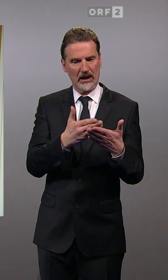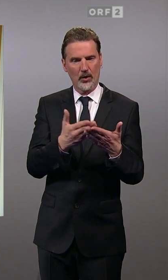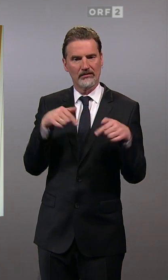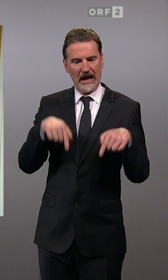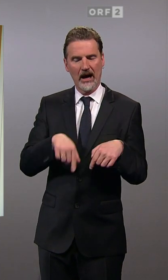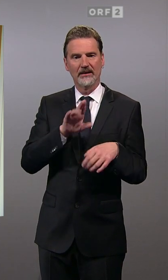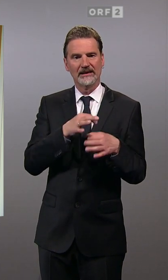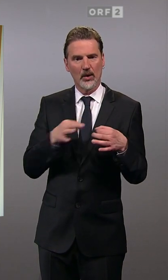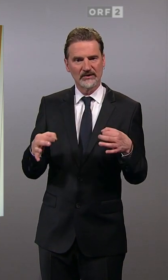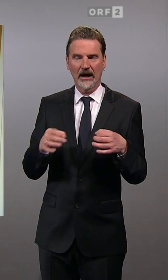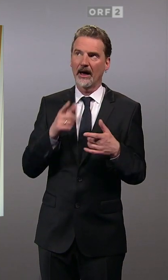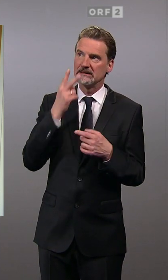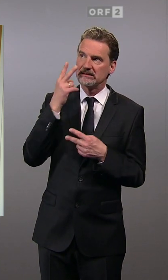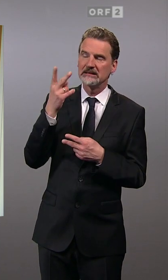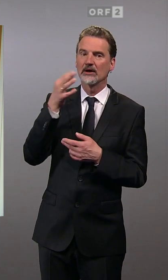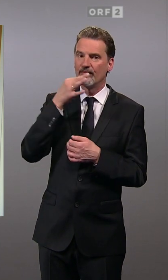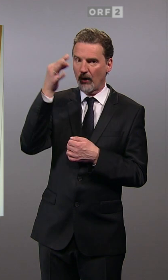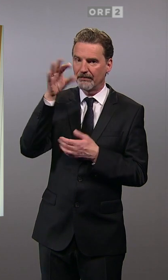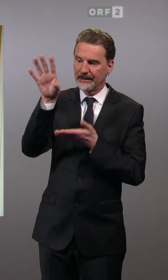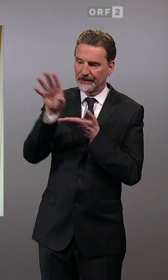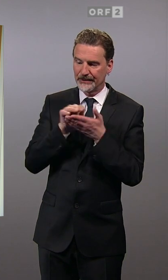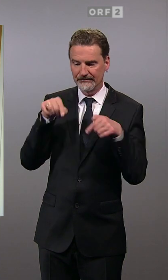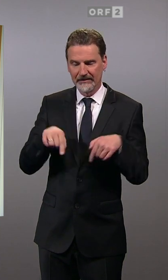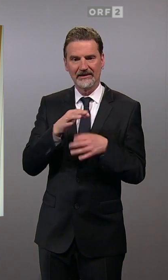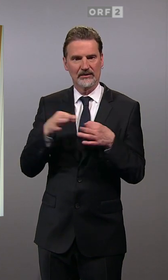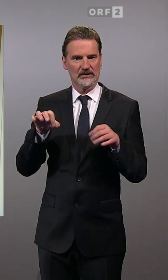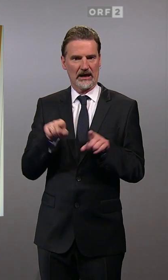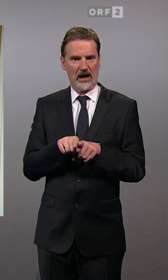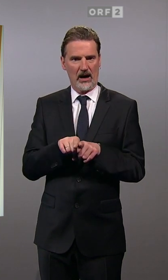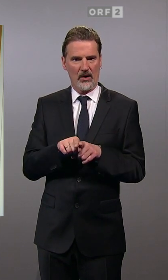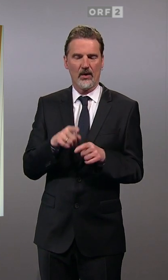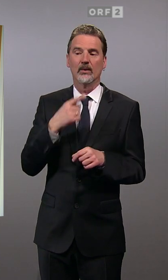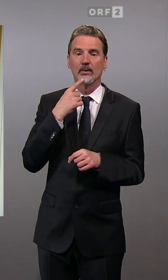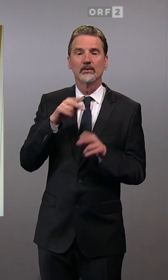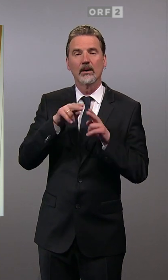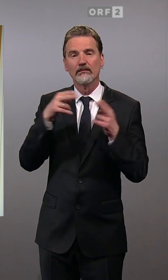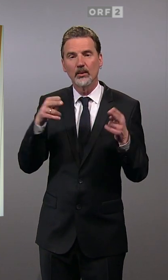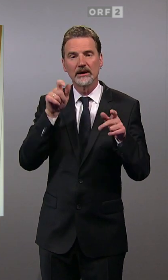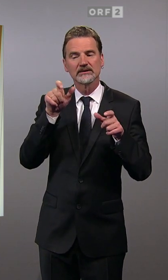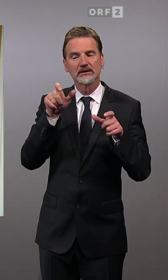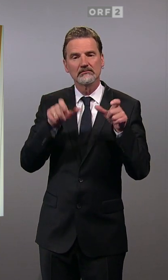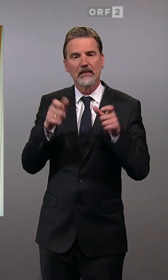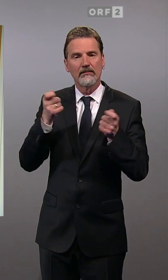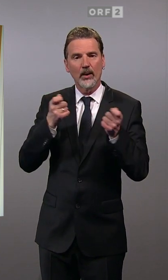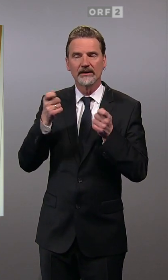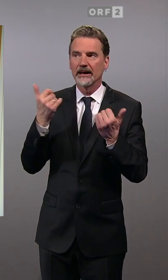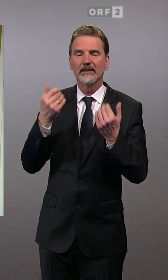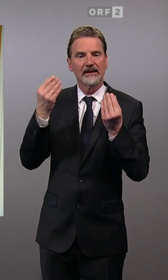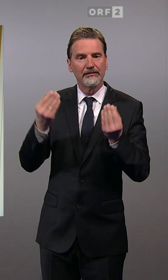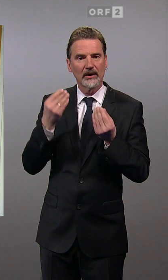jetzt im Bund als Vorbild gibt. Und sie hat auch Bundespolitiker im Wahlkampf immer wieder begrüßt. Da war zum Beispiel